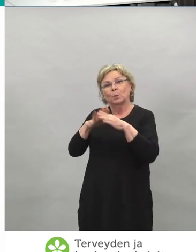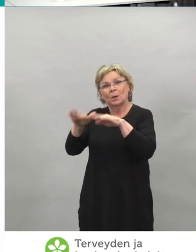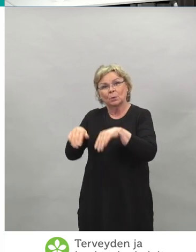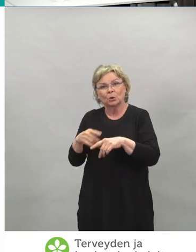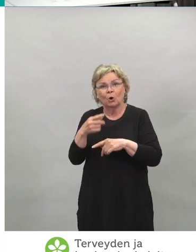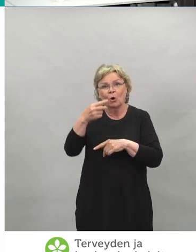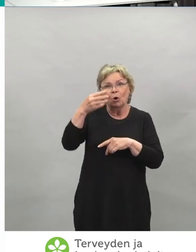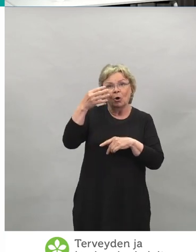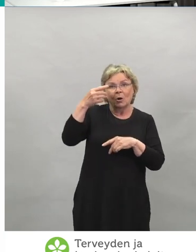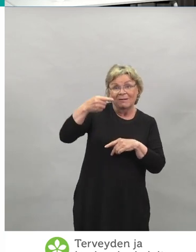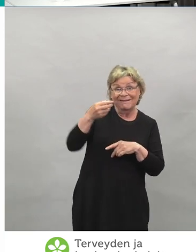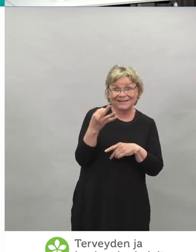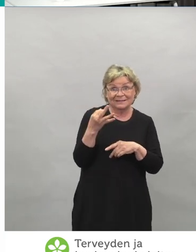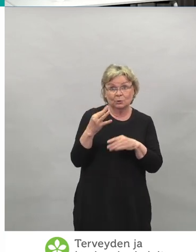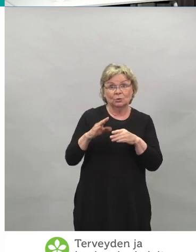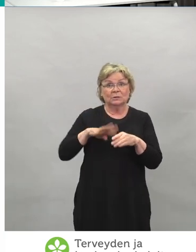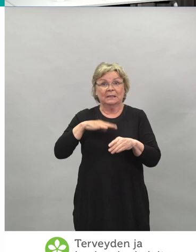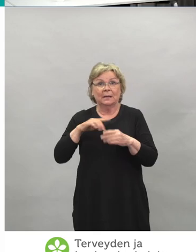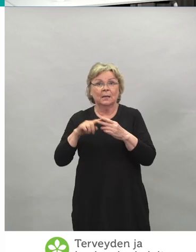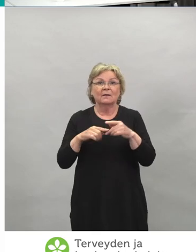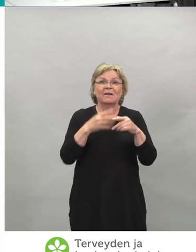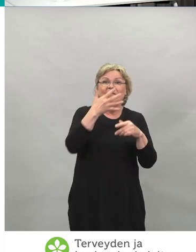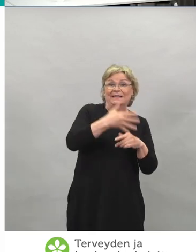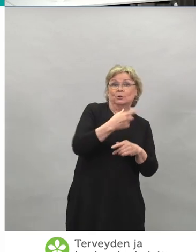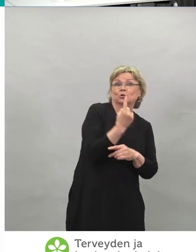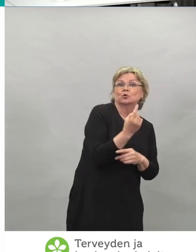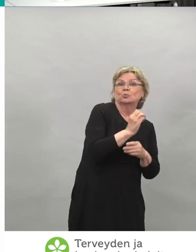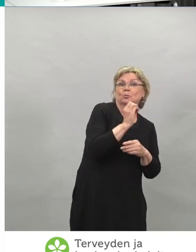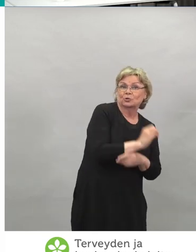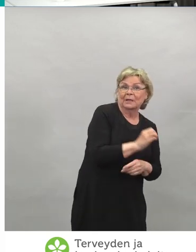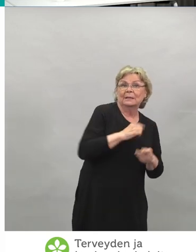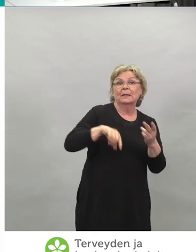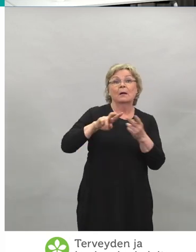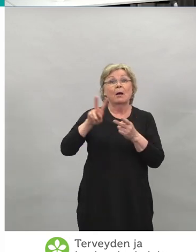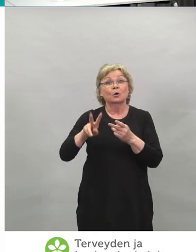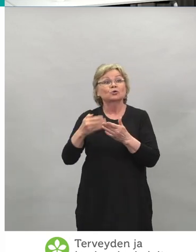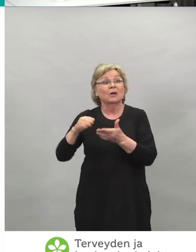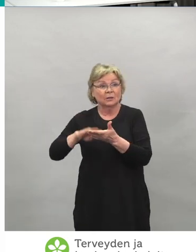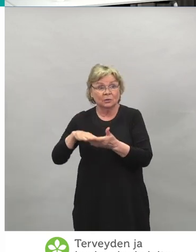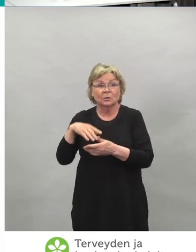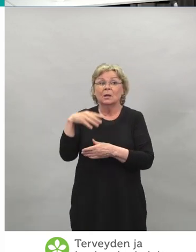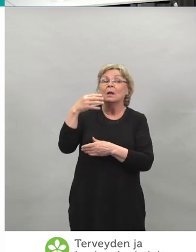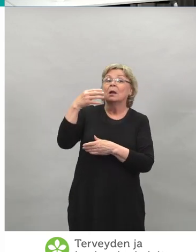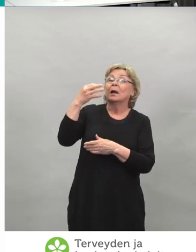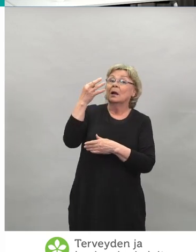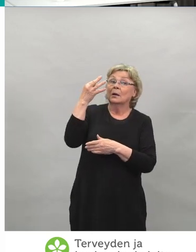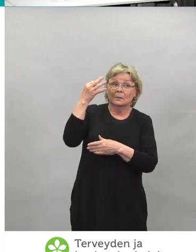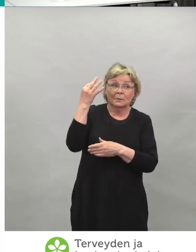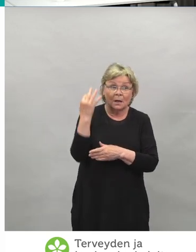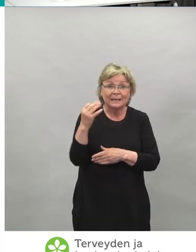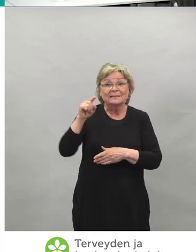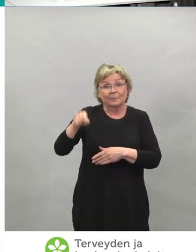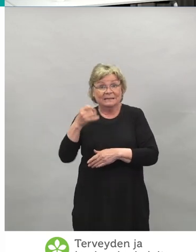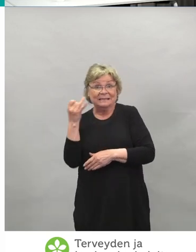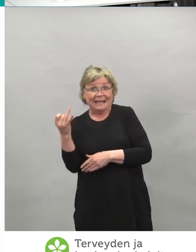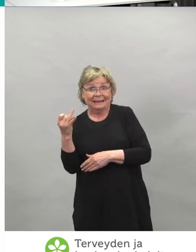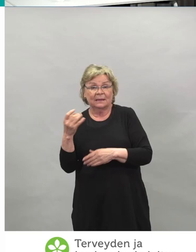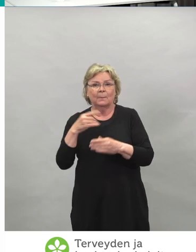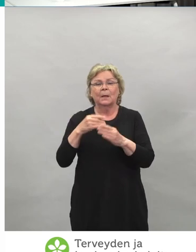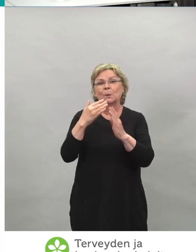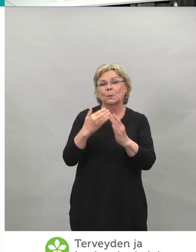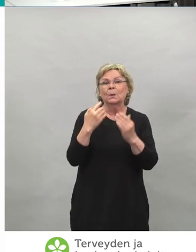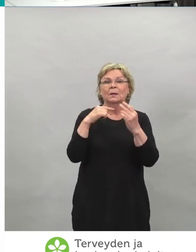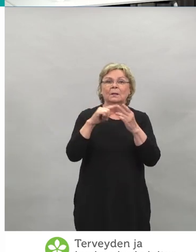51 prosenttia ja kakkosannos 8,7. Eli ykkösannoksessa ollaan edellä muita EU-maita tai keskiarvoa